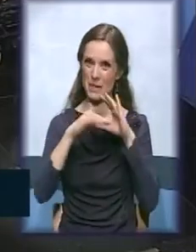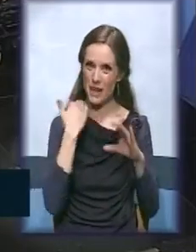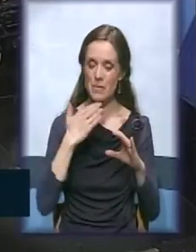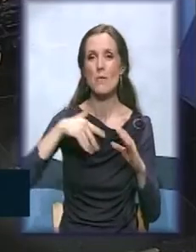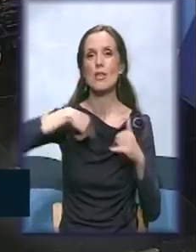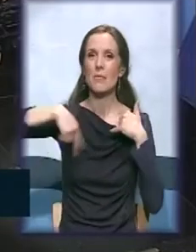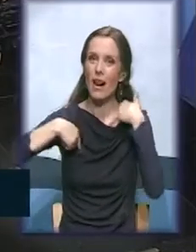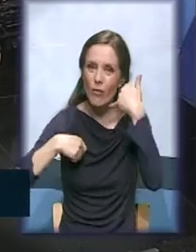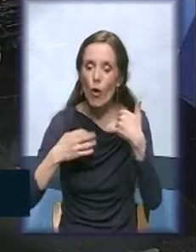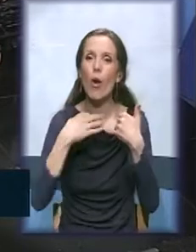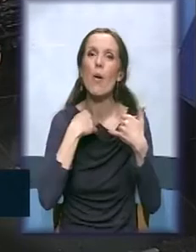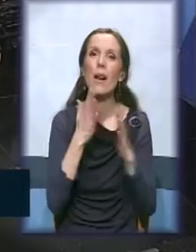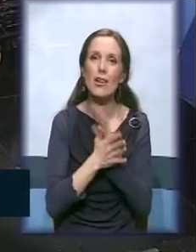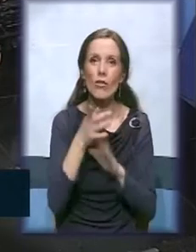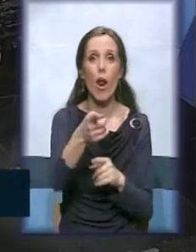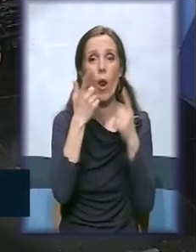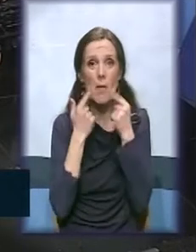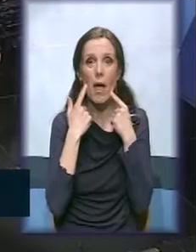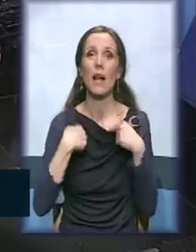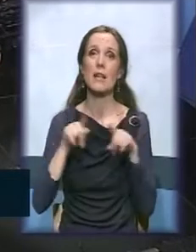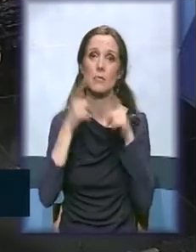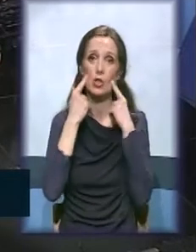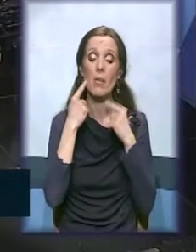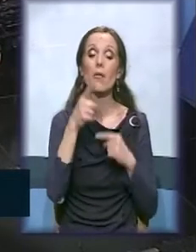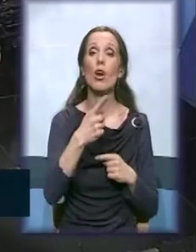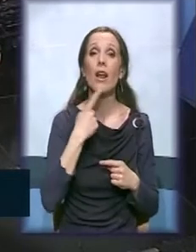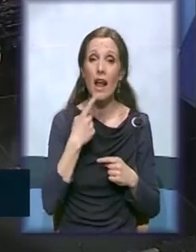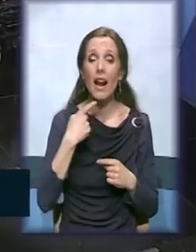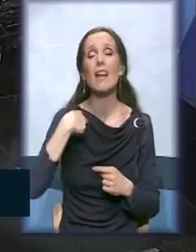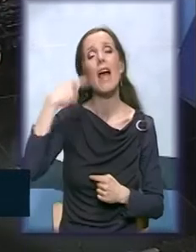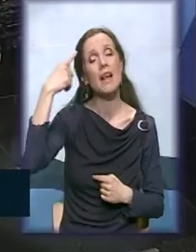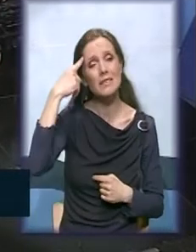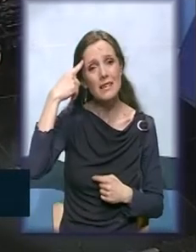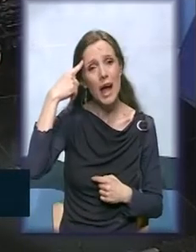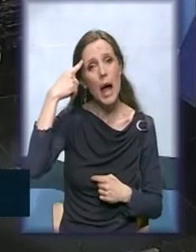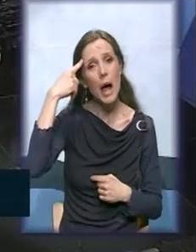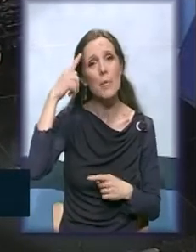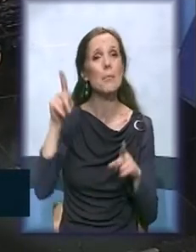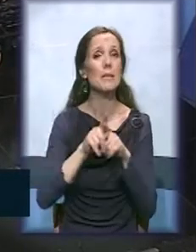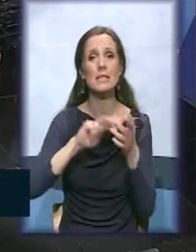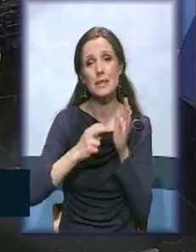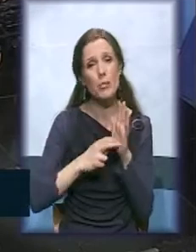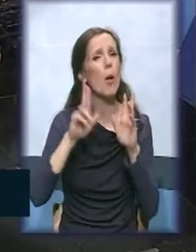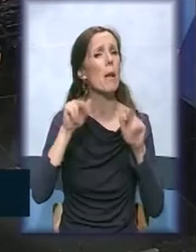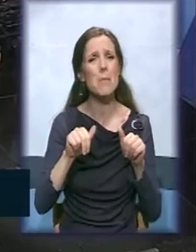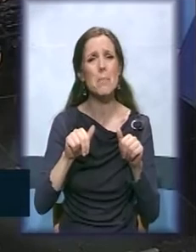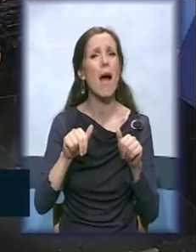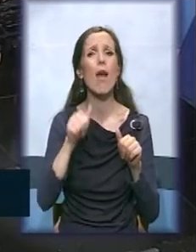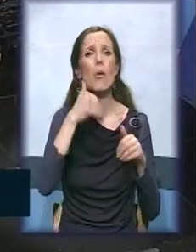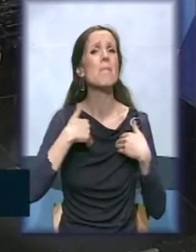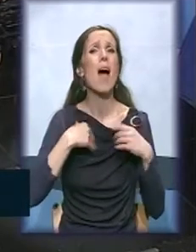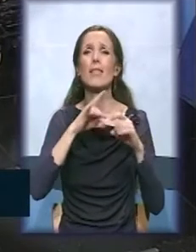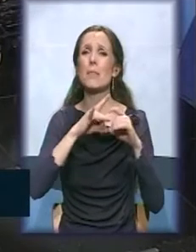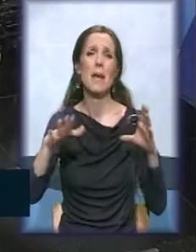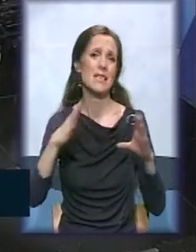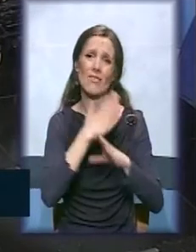sa njom. Ona je plakala, plakala sam i ja i rekla je, ja znam da problem imaju i mladi bez invaliditeta. Kada je